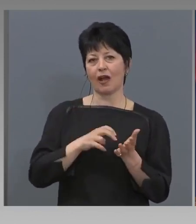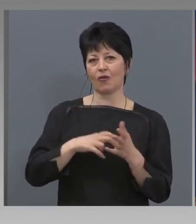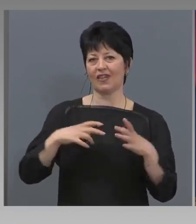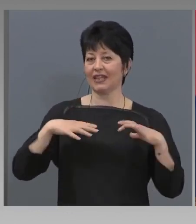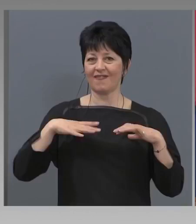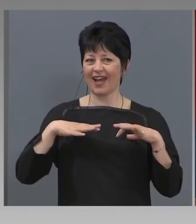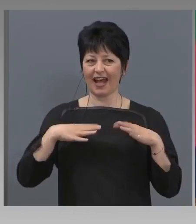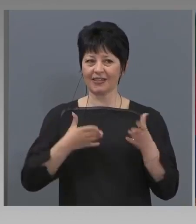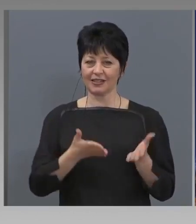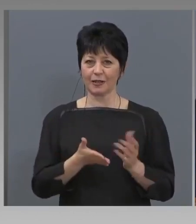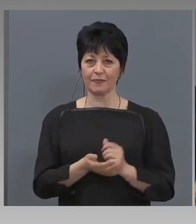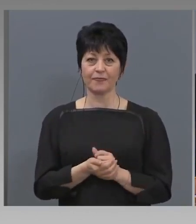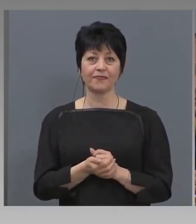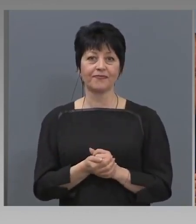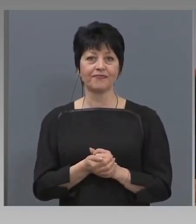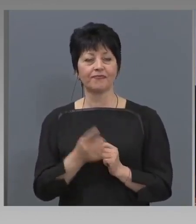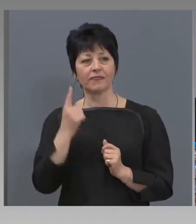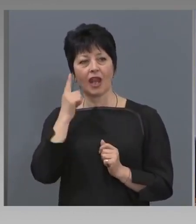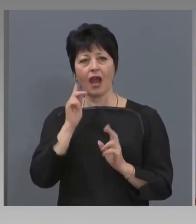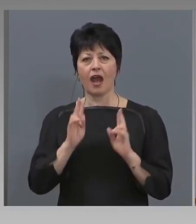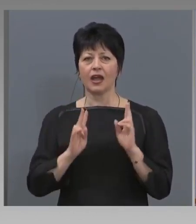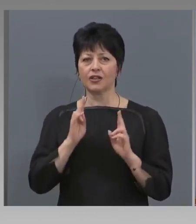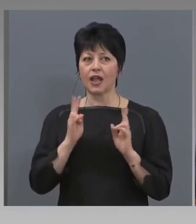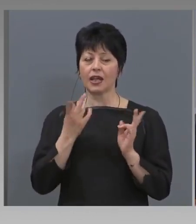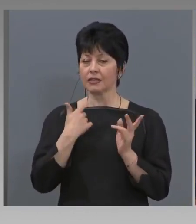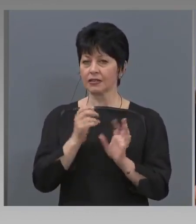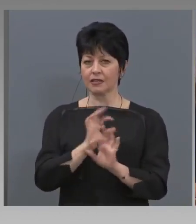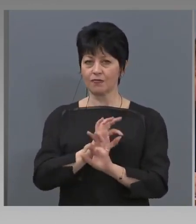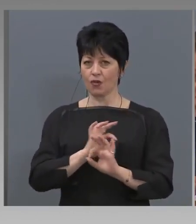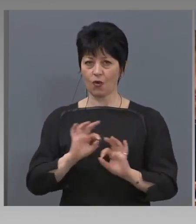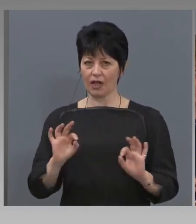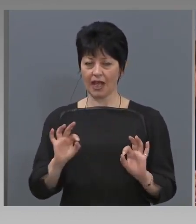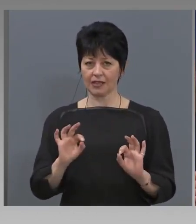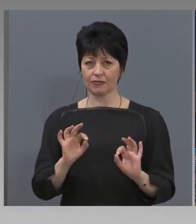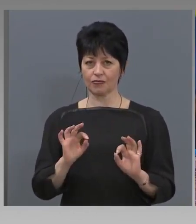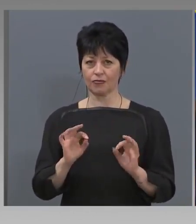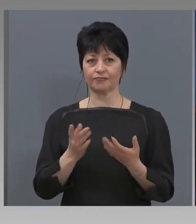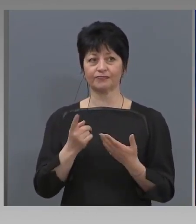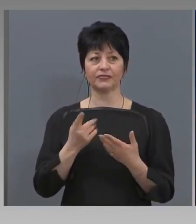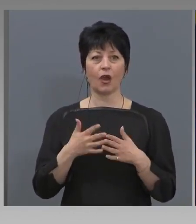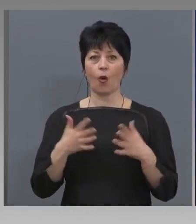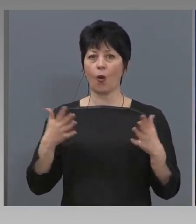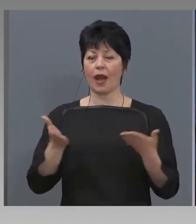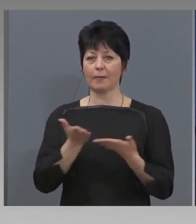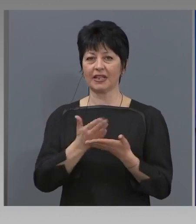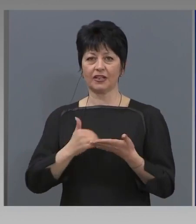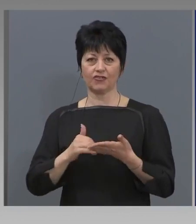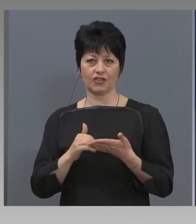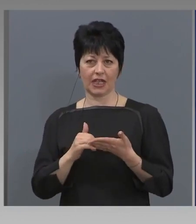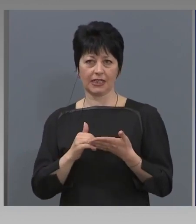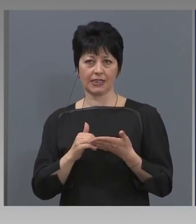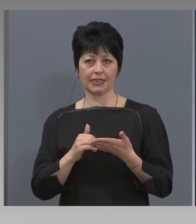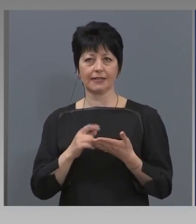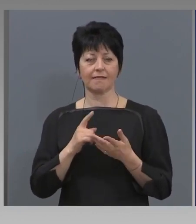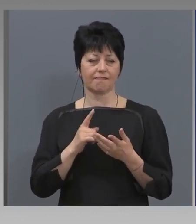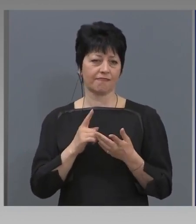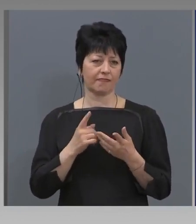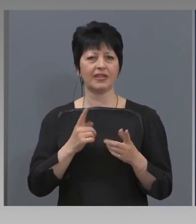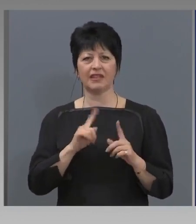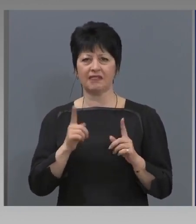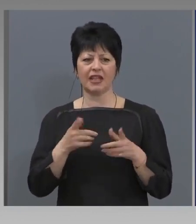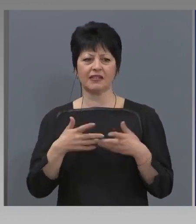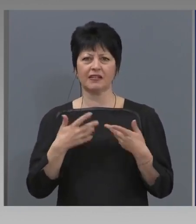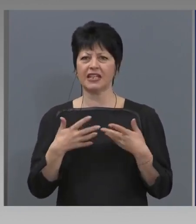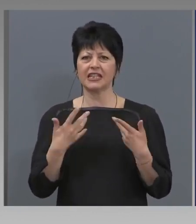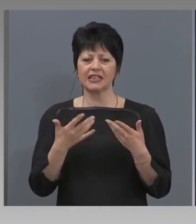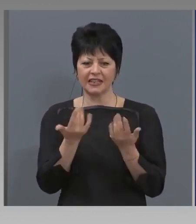Решението и методологията са много ясни. Голяма част от тях не изисква директно посещение на банкови клонови